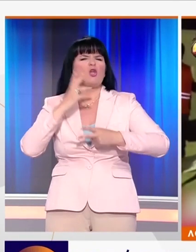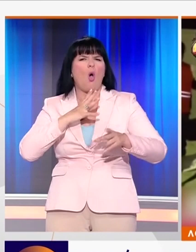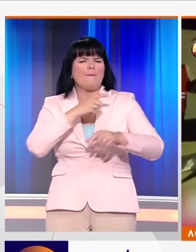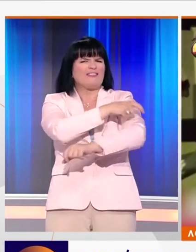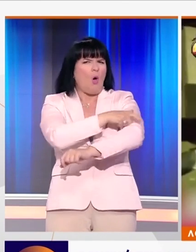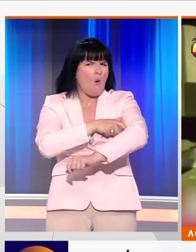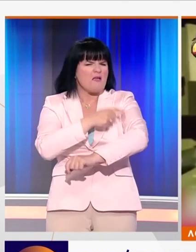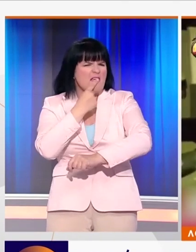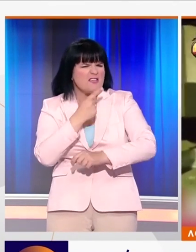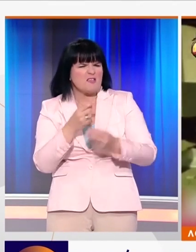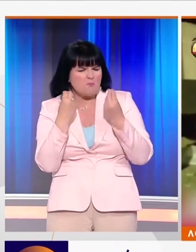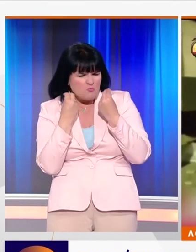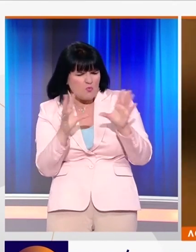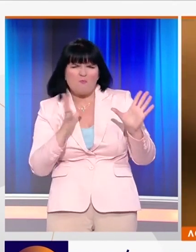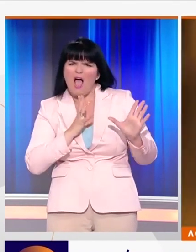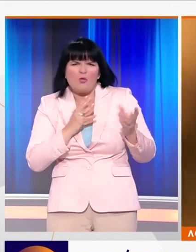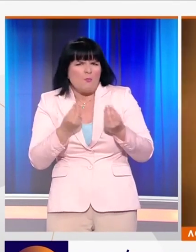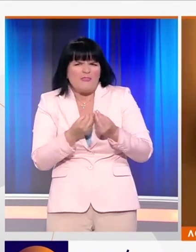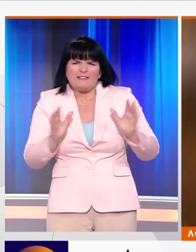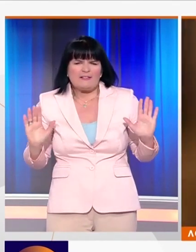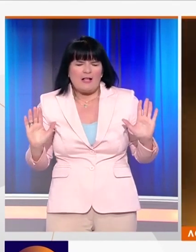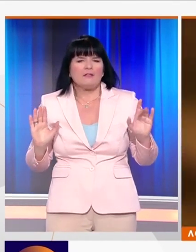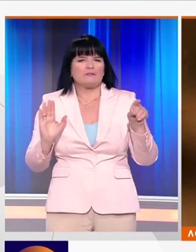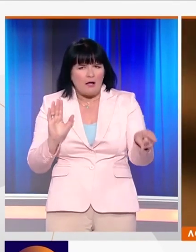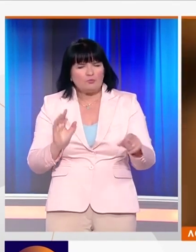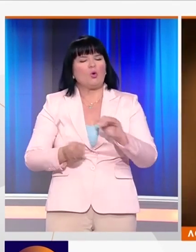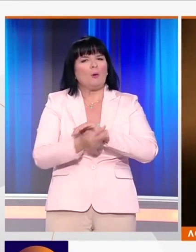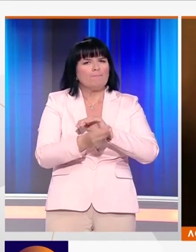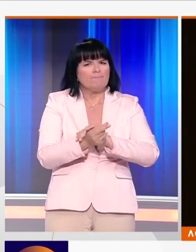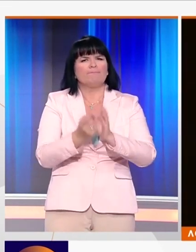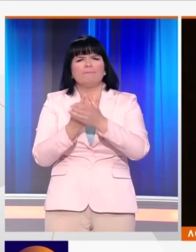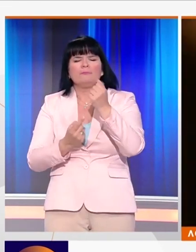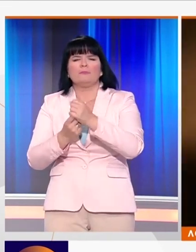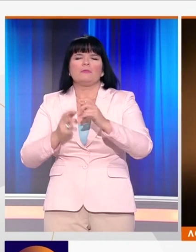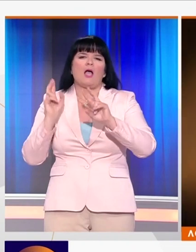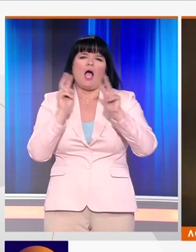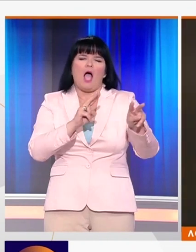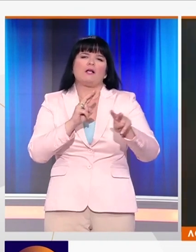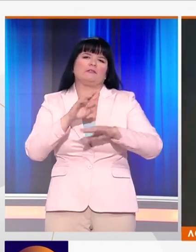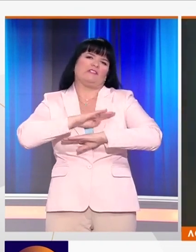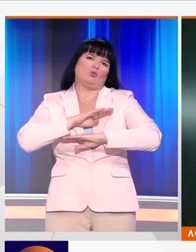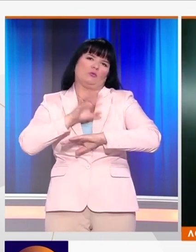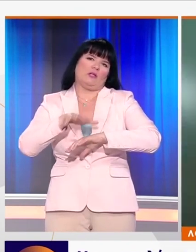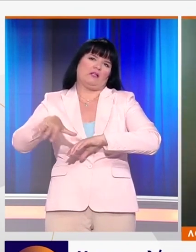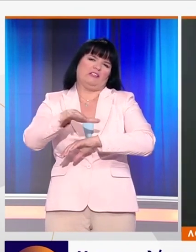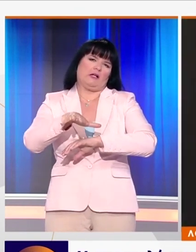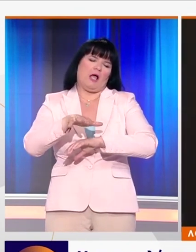ΟΗΕ χαρακτηρίζουν συχνά απάνθρωπες. Συχνά εξάλλου οι μετανάστες βρίσκονται στο έλεος των παραστερικοτικών δυνάμεων.